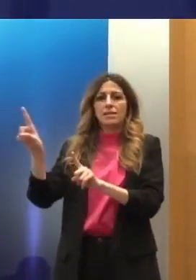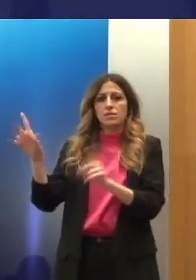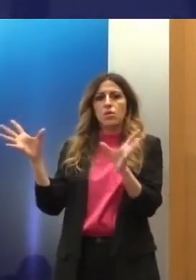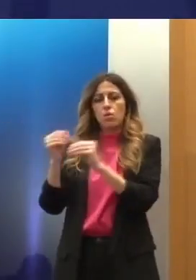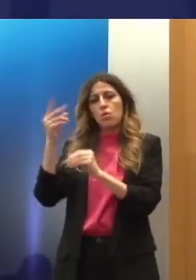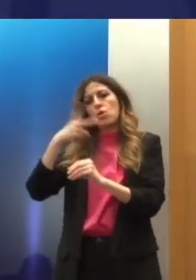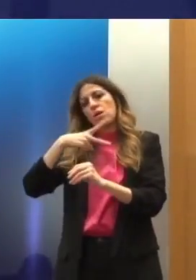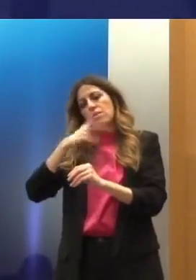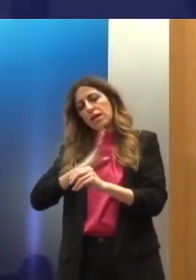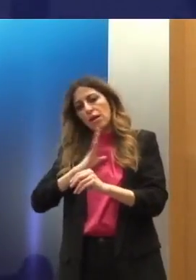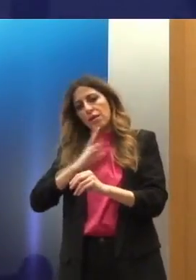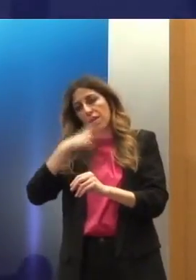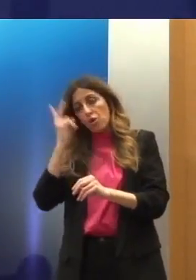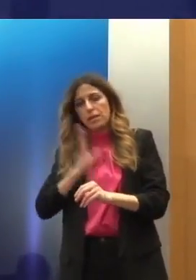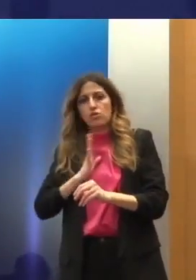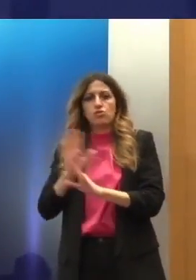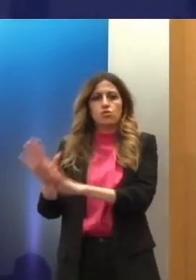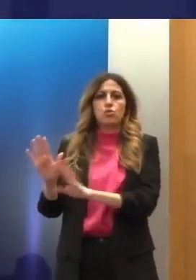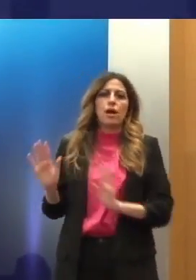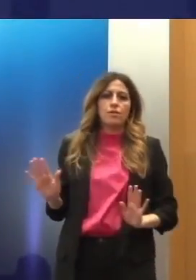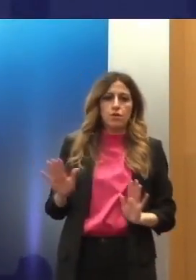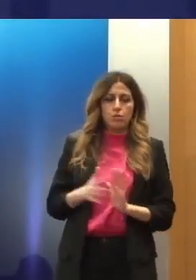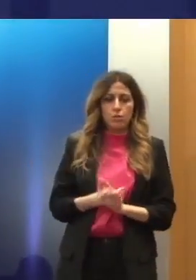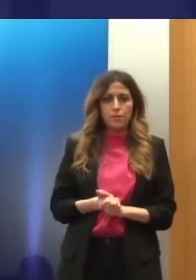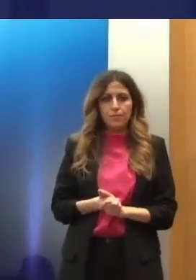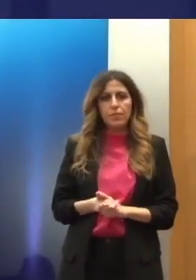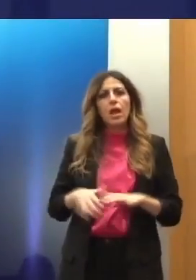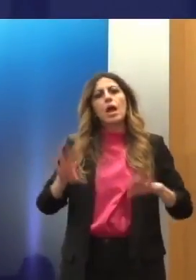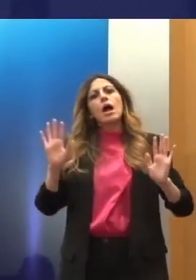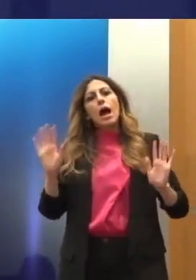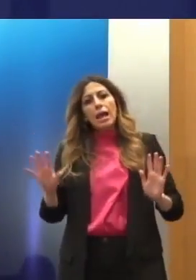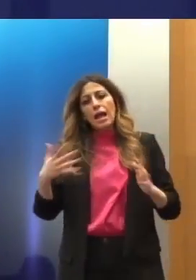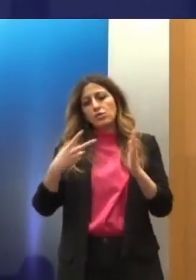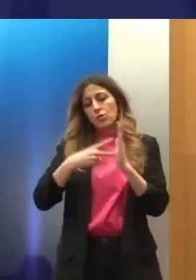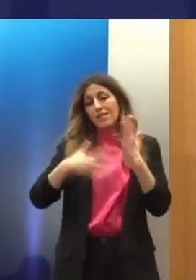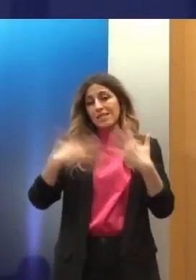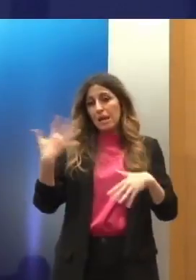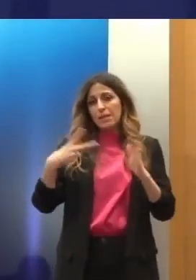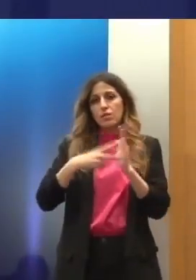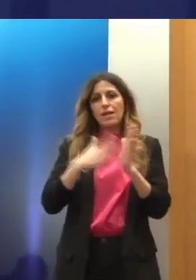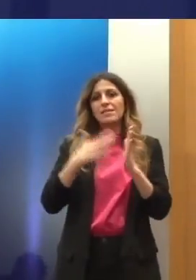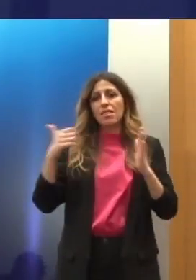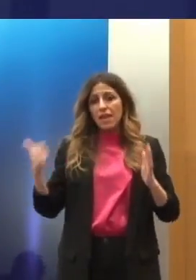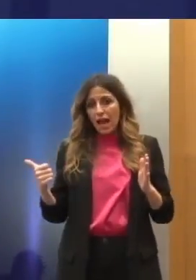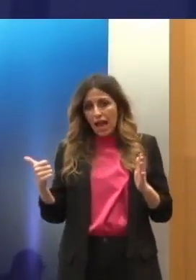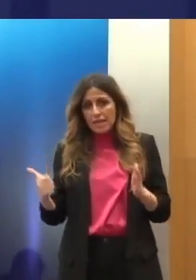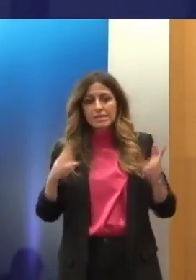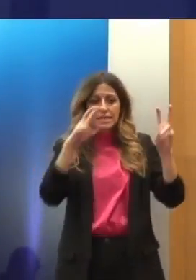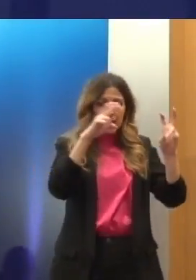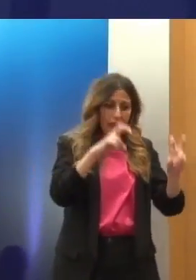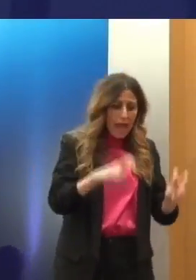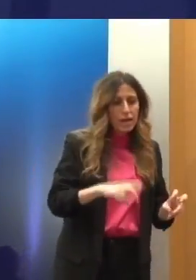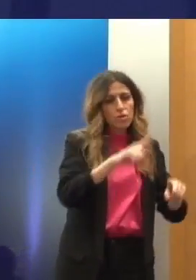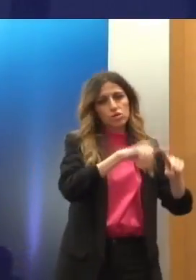αποτέλεσε αντικείμενο της εξέτασης Ελλάδας το 2015 και το 2016. Το πιο σημαντικό αποτελεί